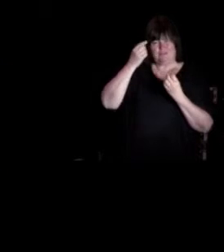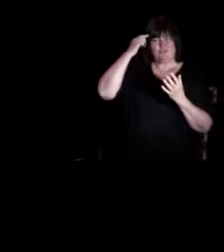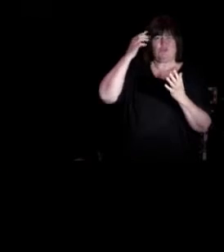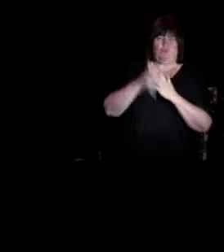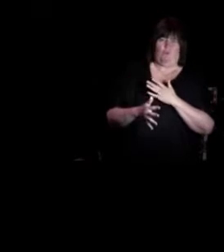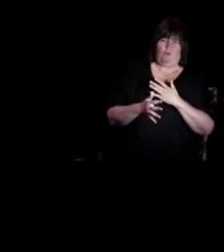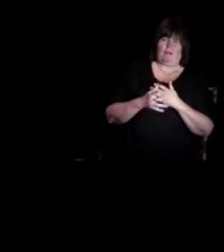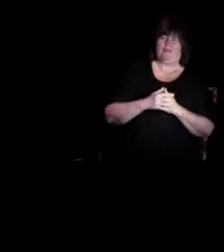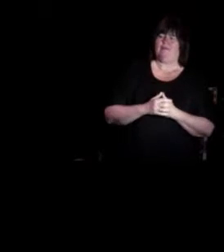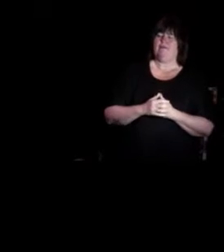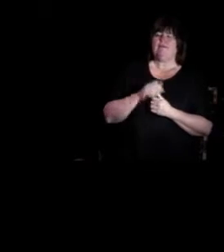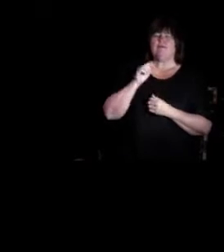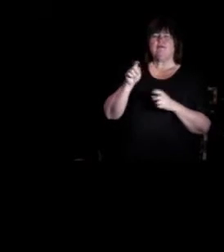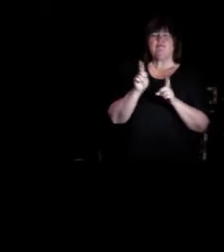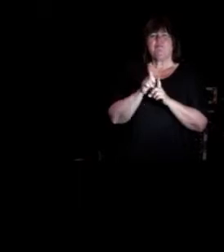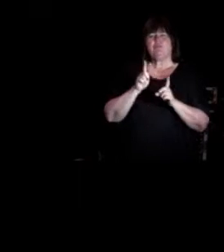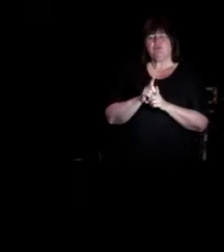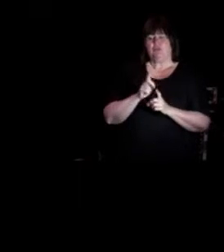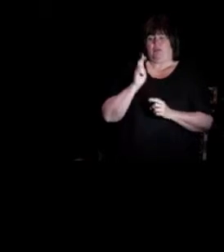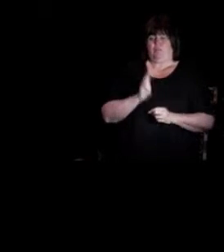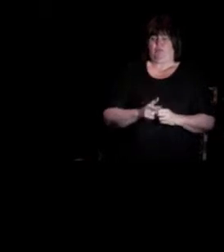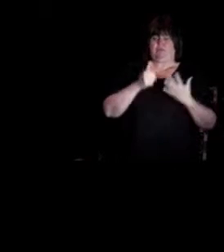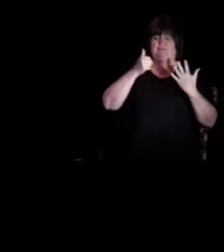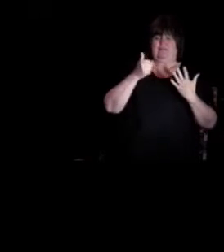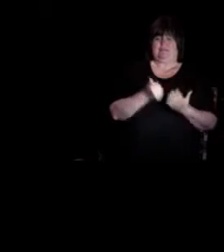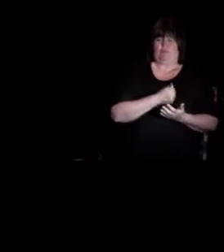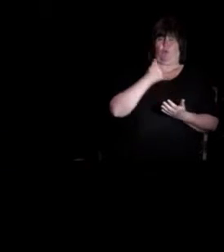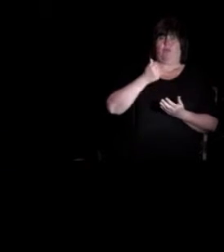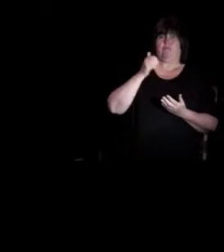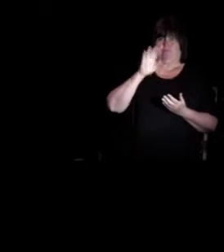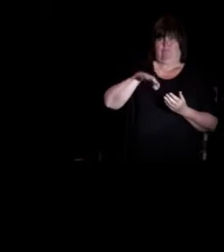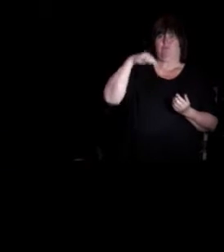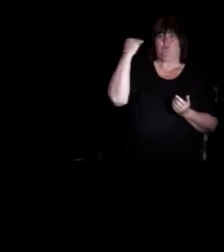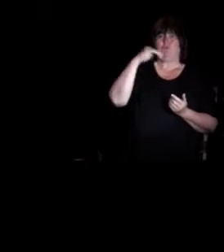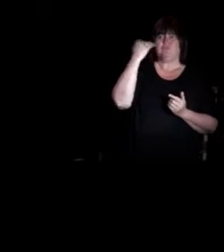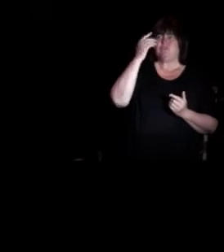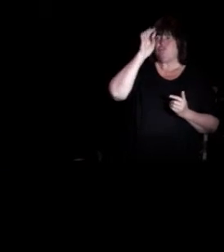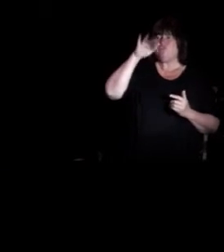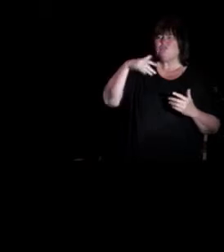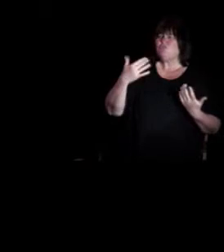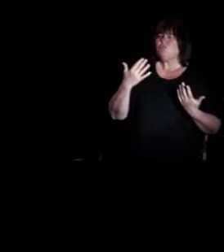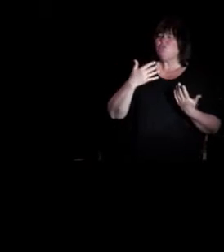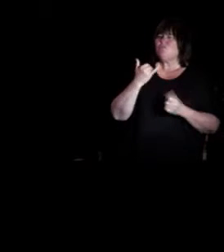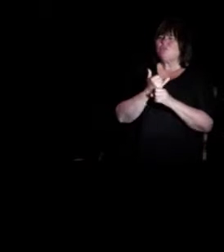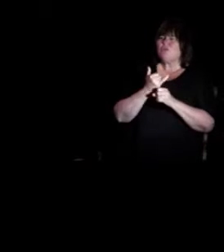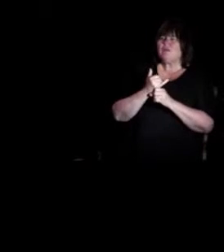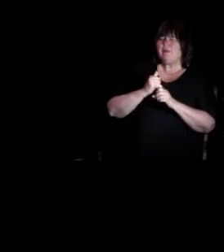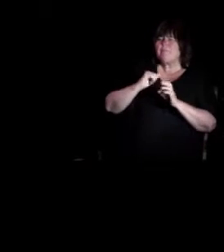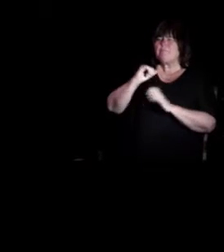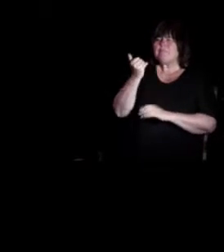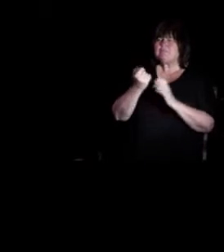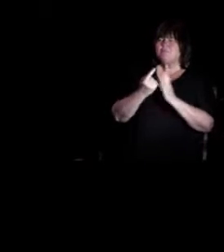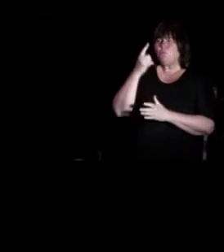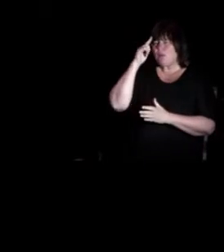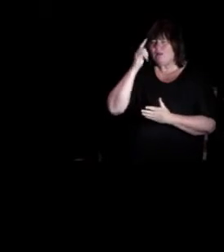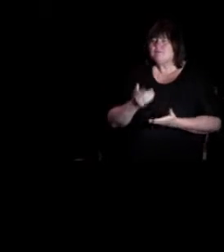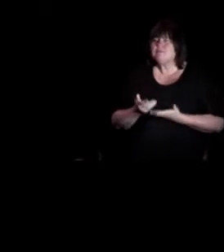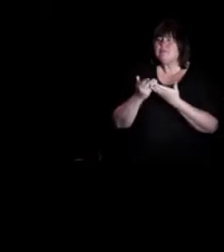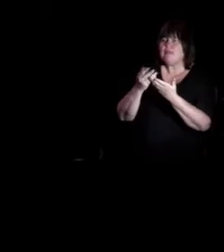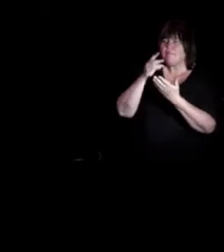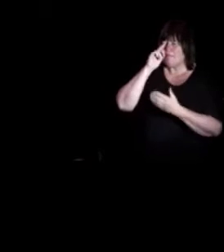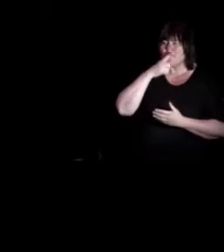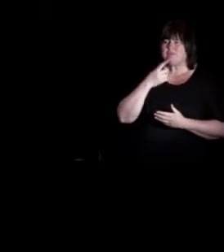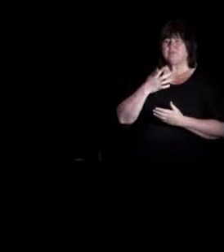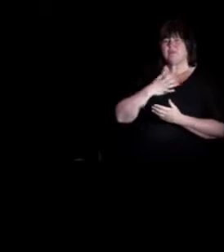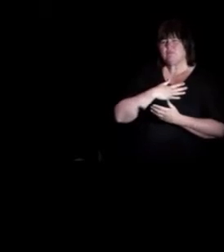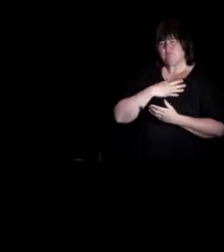betyr at jeg har brukt seks år på universitetet for å finne ut hvordan jeg best mulig skal hjelpe mennesker som har det